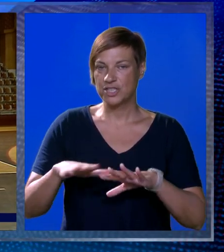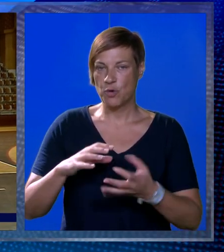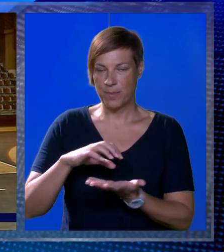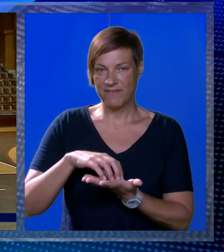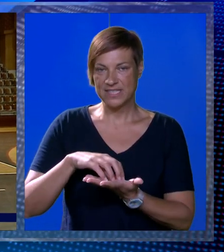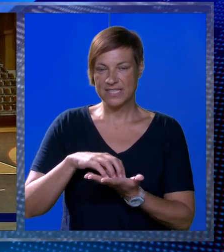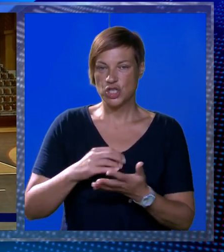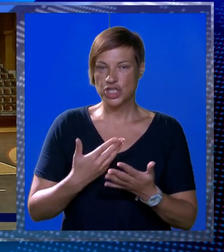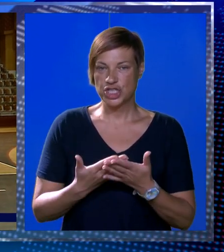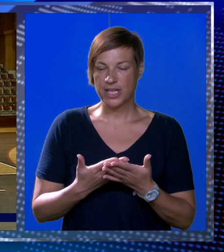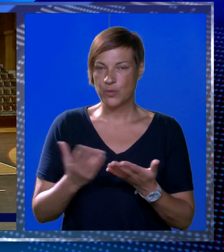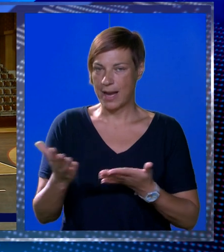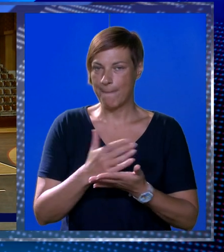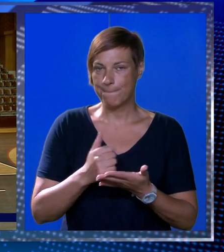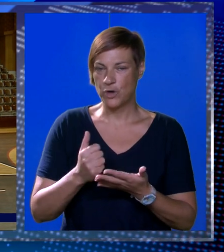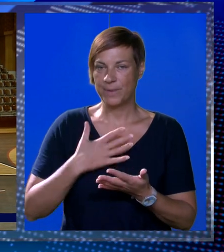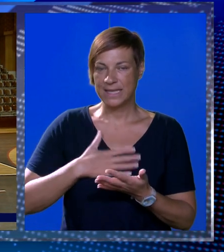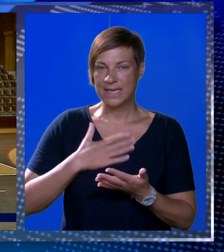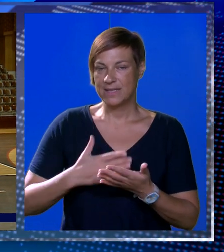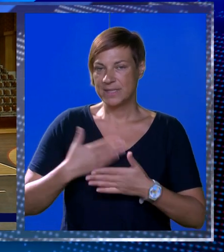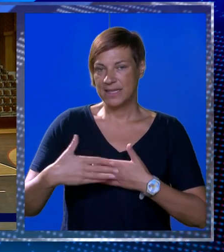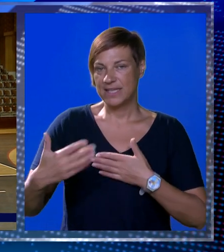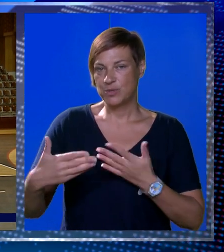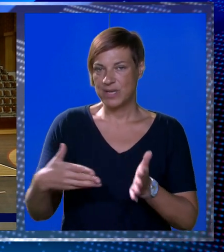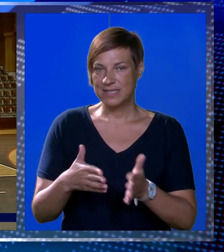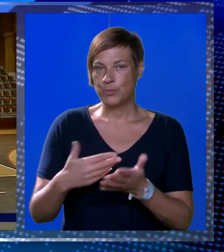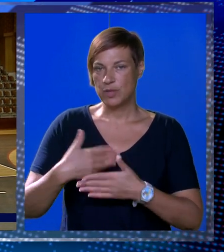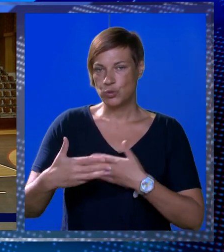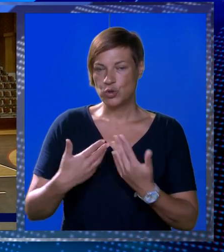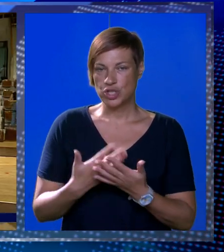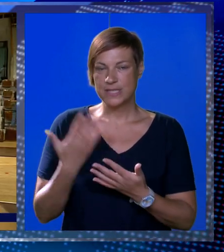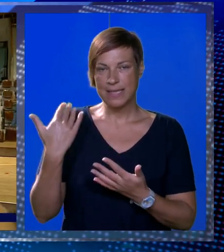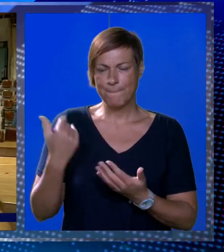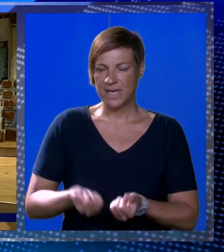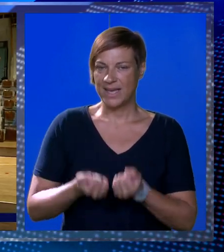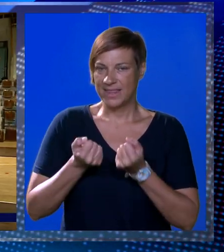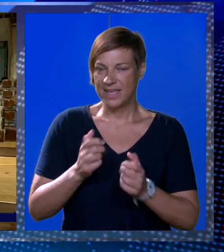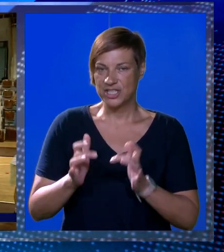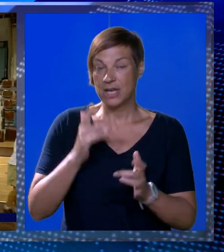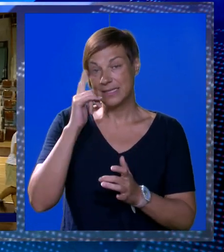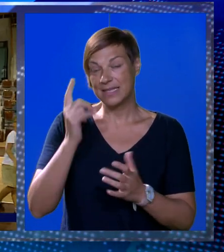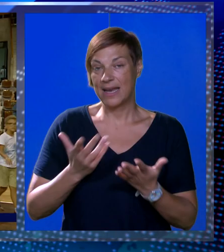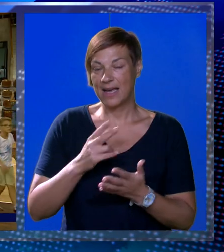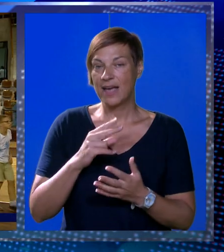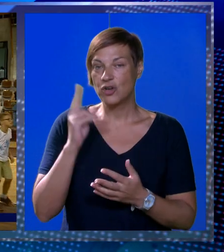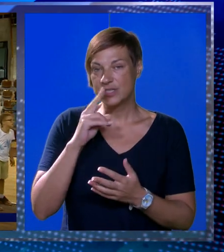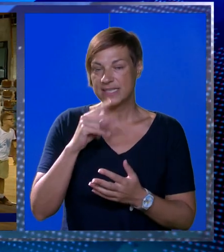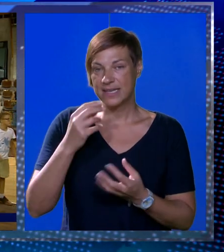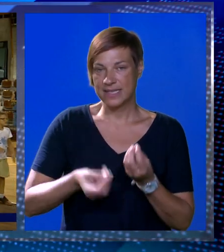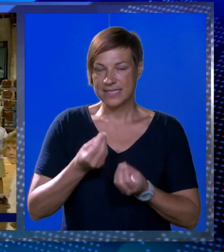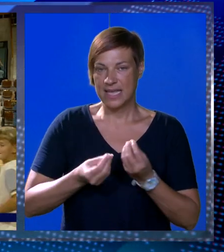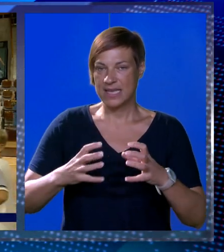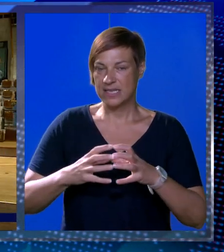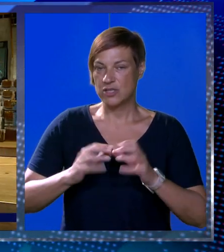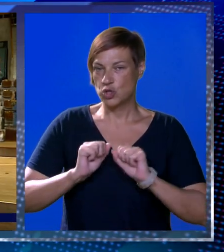upravi stožeru na pobjedi i evo nadam se da ćemo nastaviti tim putem u budućnosti Bila je teška utakmica znali smo kako Crnica igra